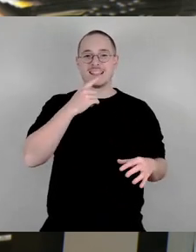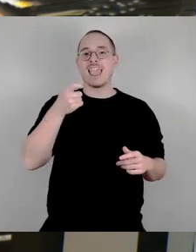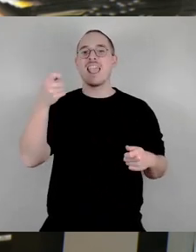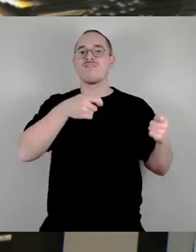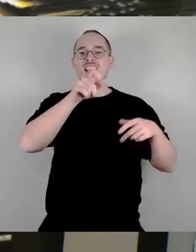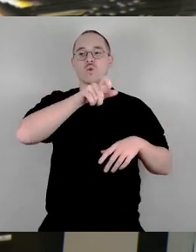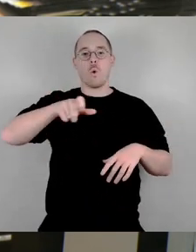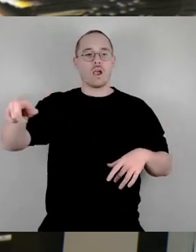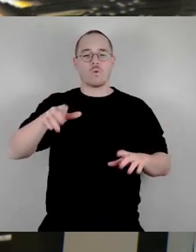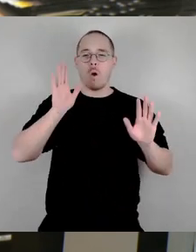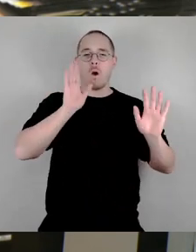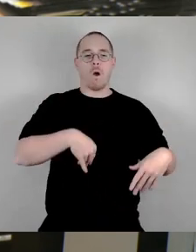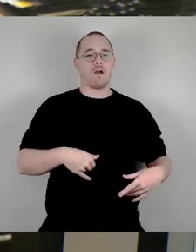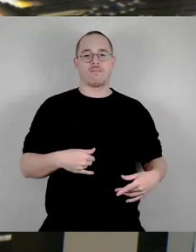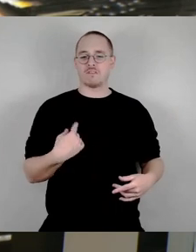Umlegungsverfahren.